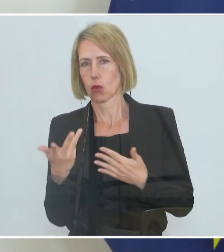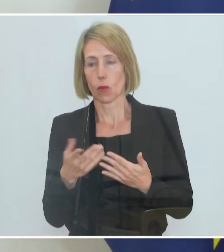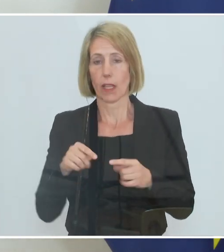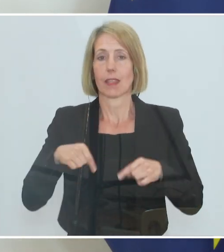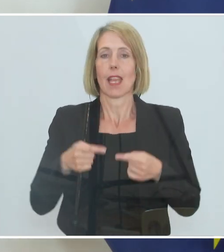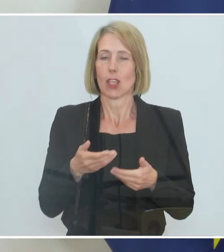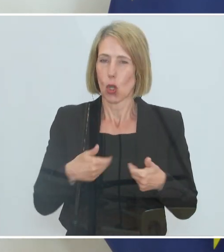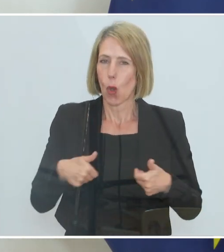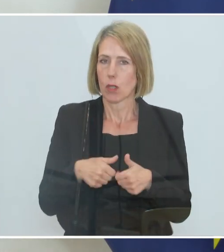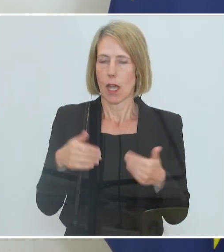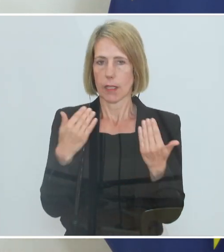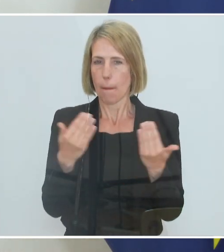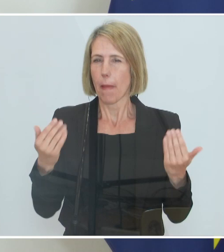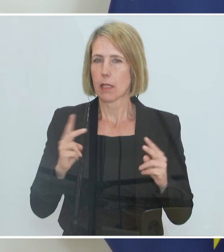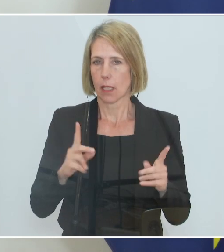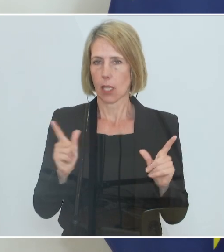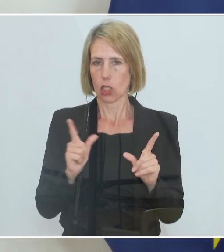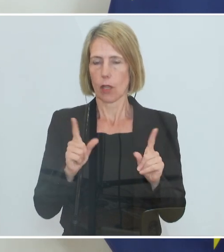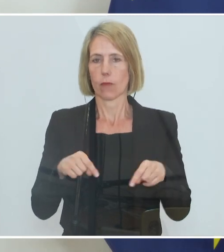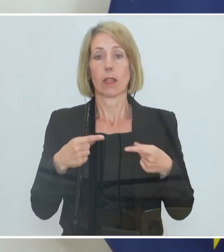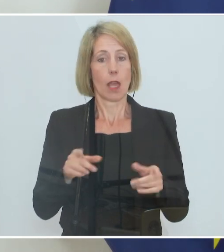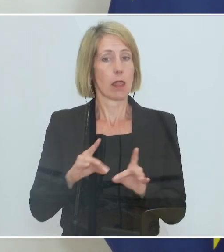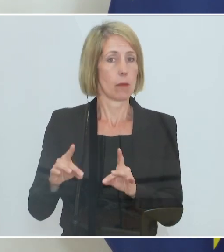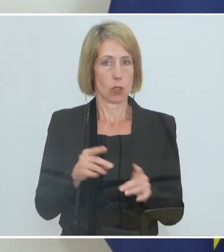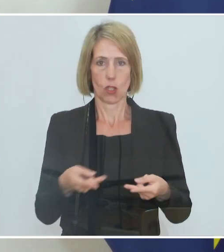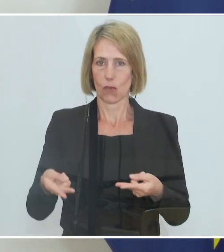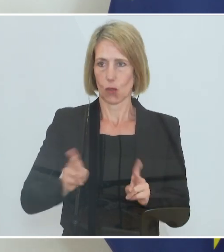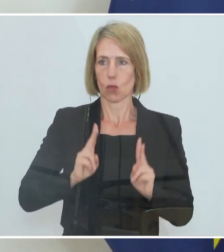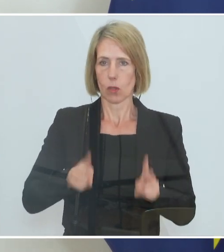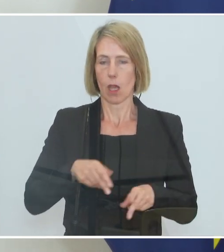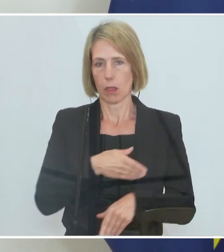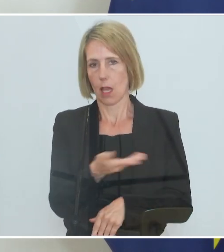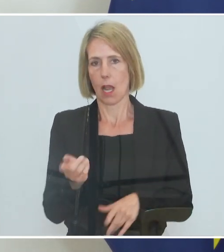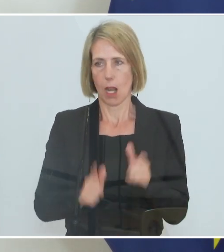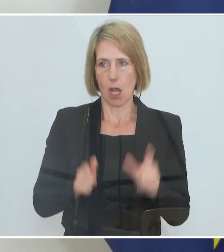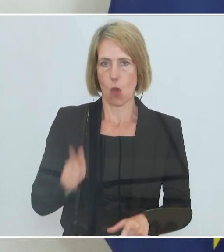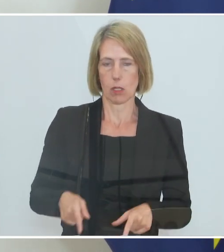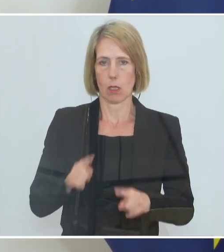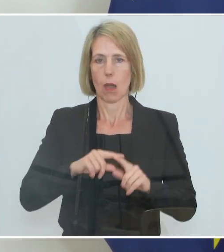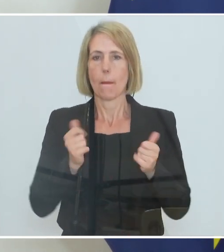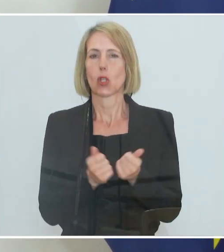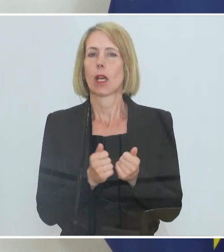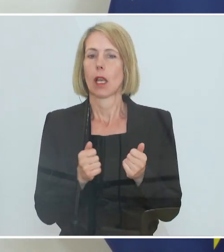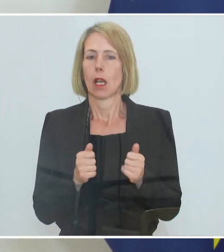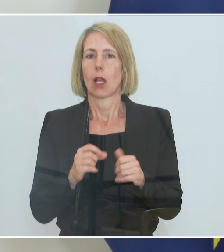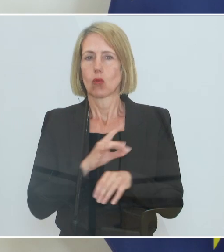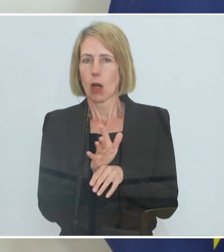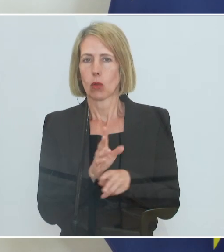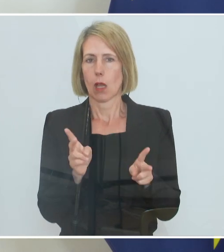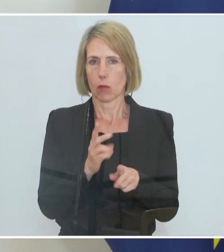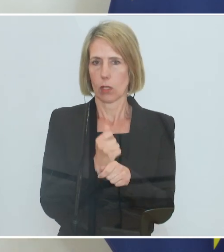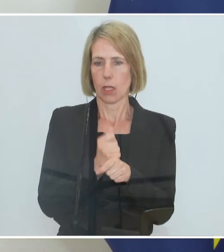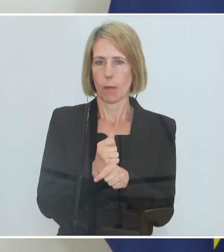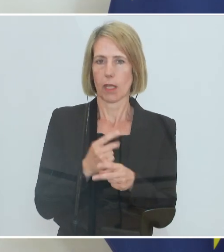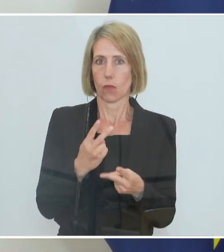die Kongressen, die Messe stattfinden können, dass die dann auch wieder in die Beschäftigung kommen. Und ich glaube, für die ist es wichtig, an dem Modell der Corona-Kurzarbeit weiterhin